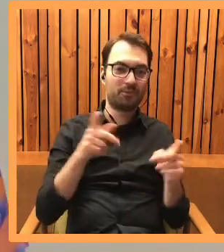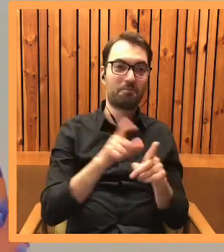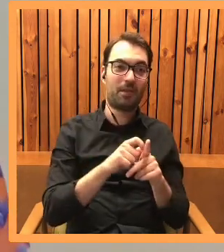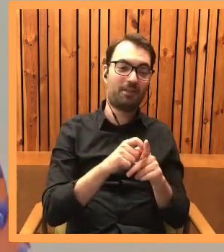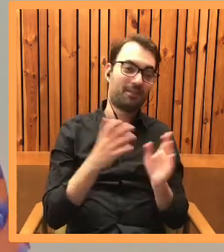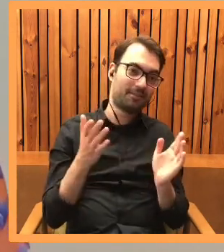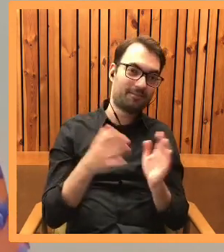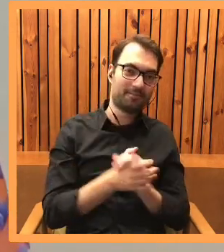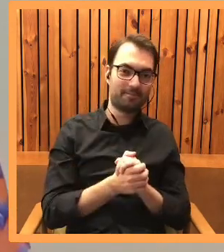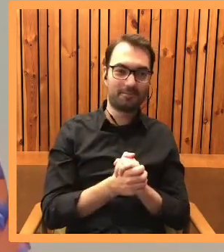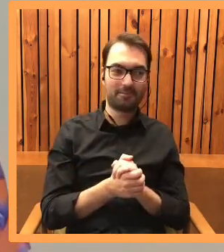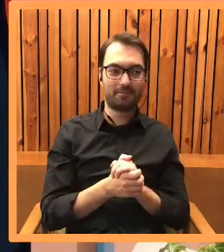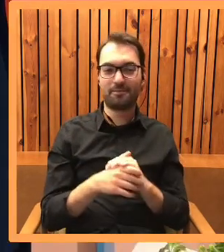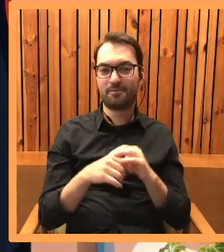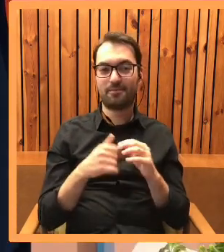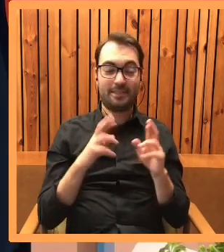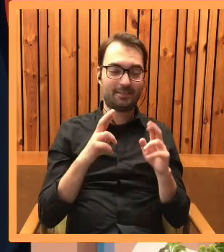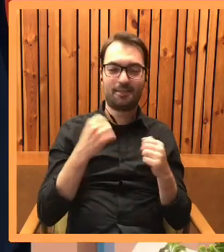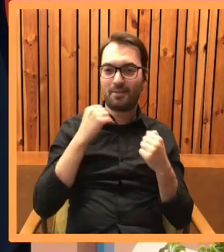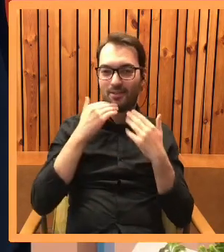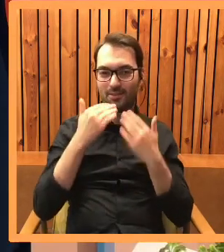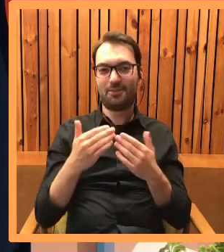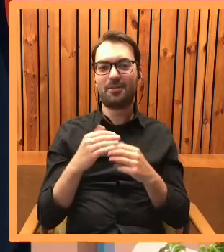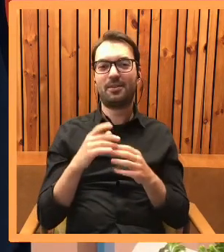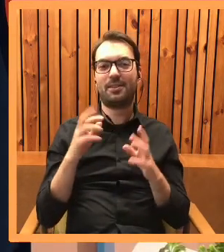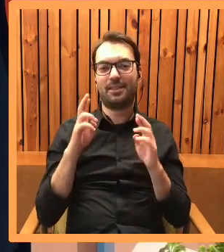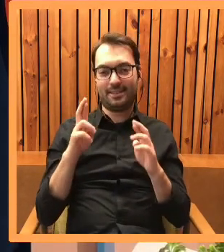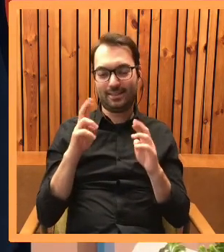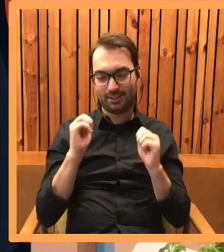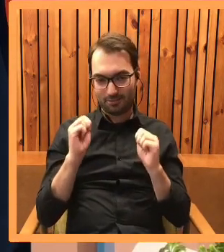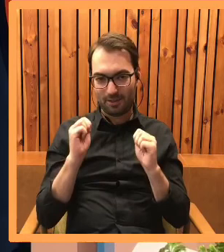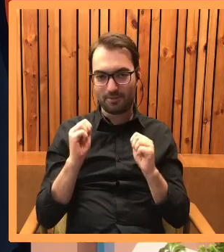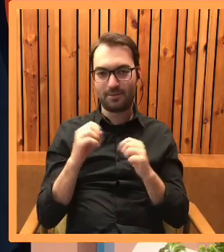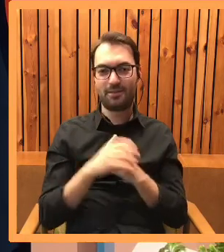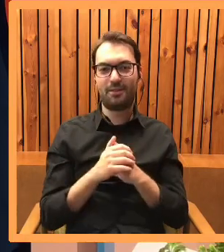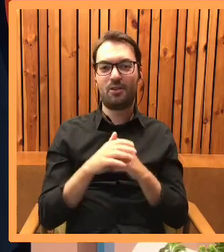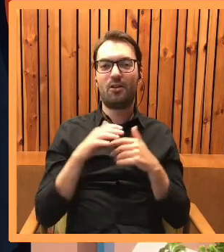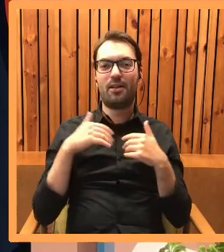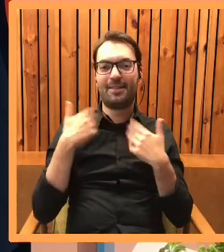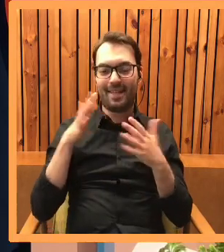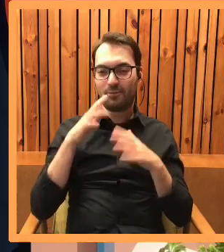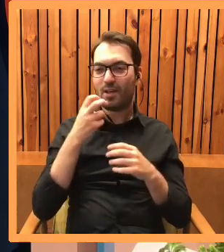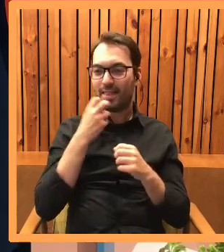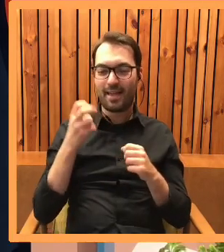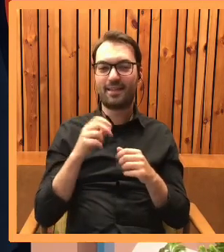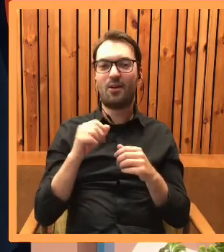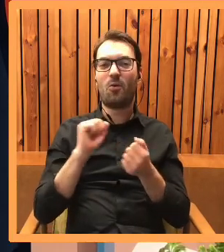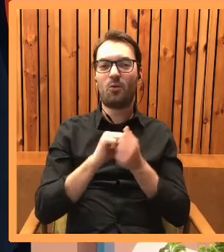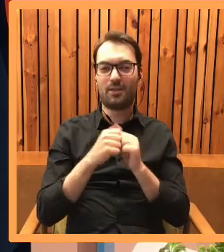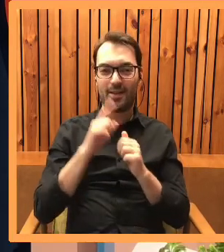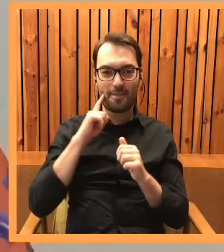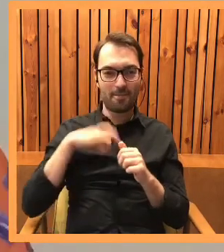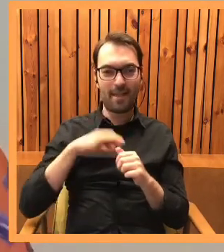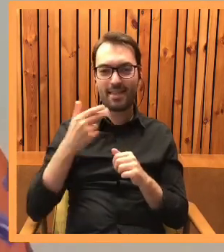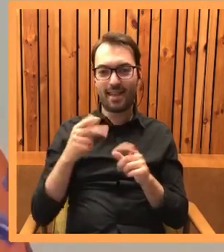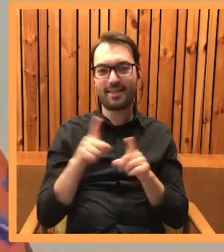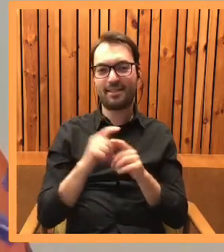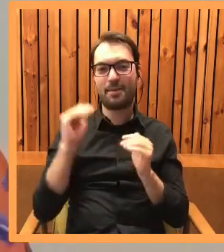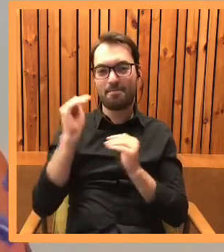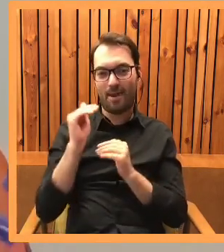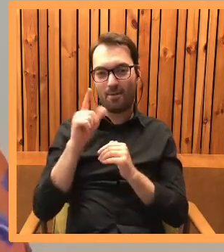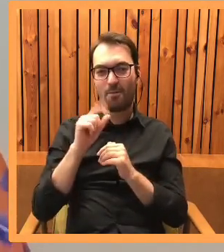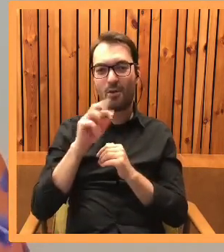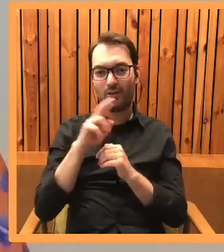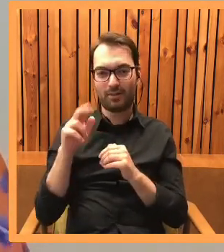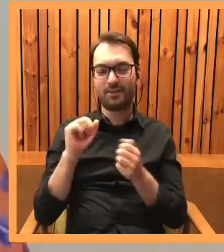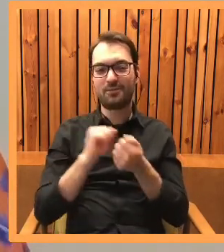październiku. Bardzo się cieszę za te informacje. Trzyma mocno kciuki. Wysyłamy Ci tutaj moc dobrej energii. Ucałuj Pana Jana i Małego Człowieka, czyli